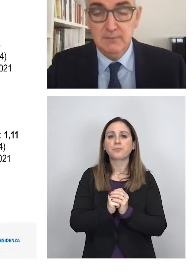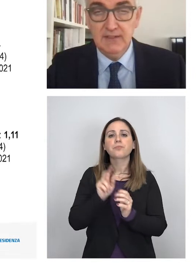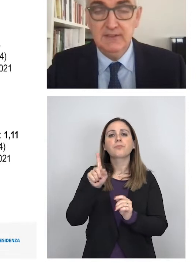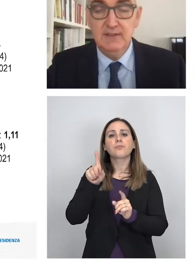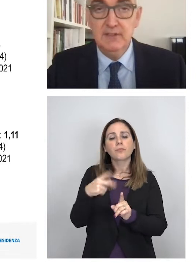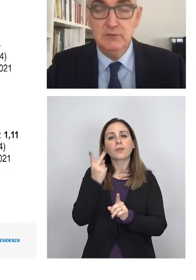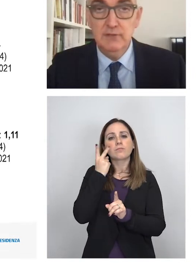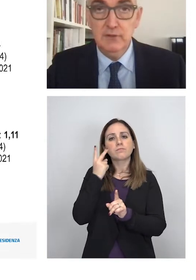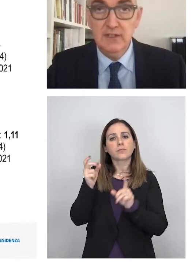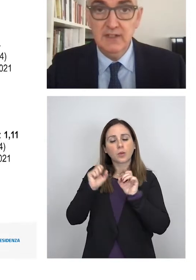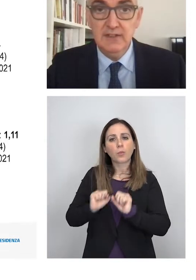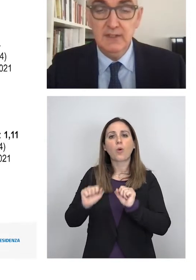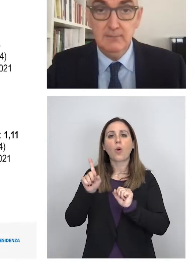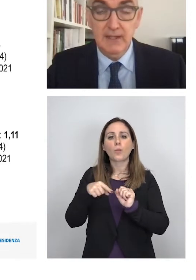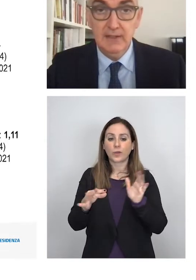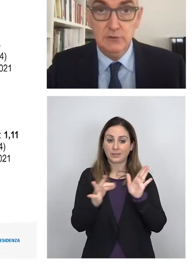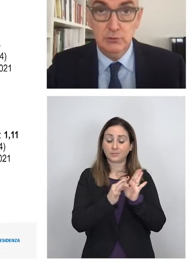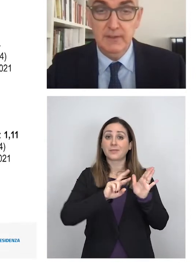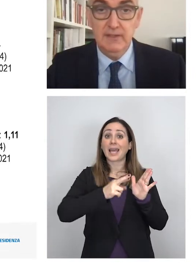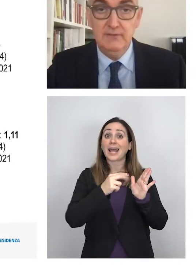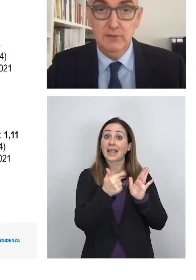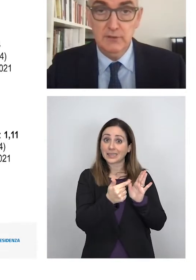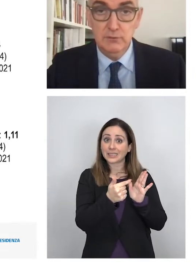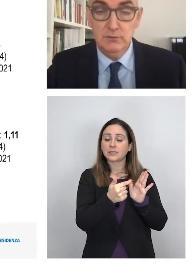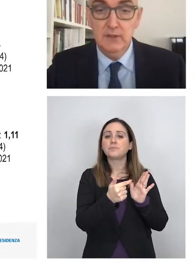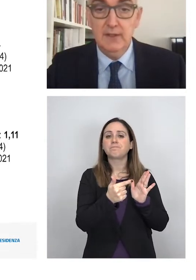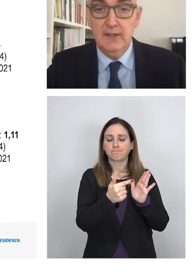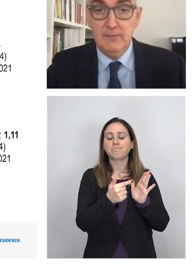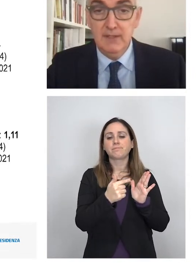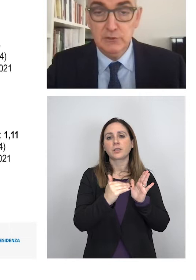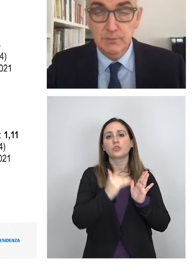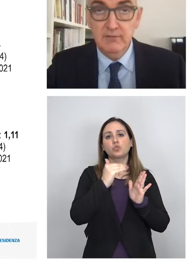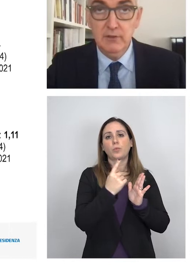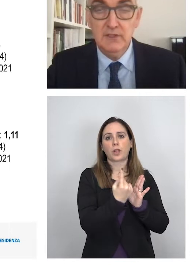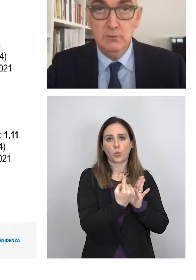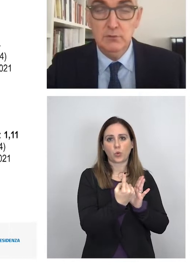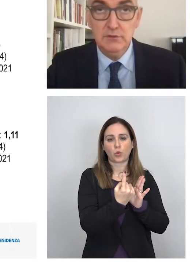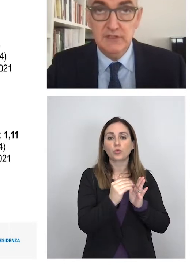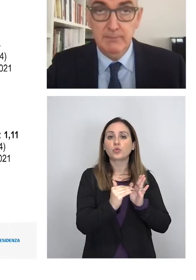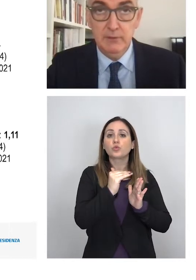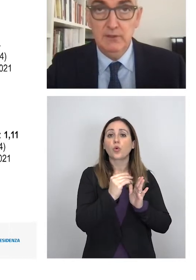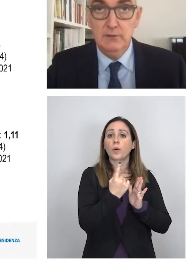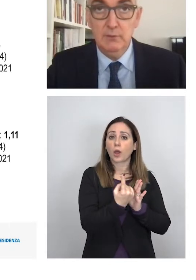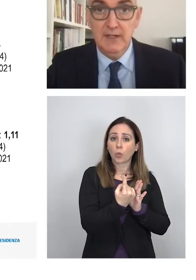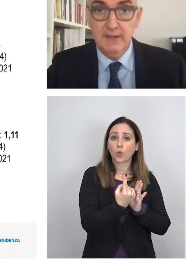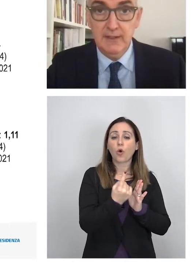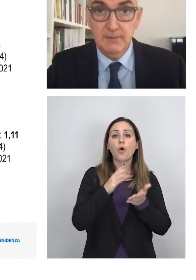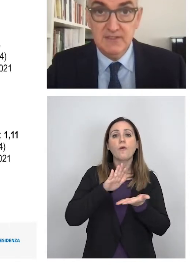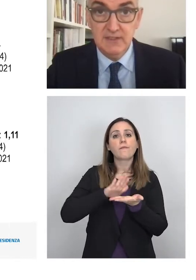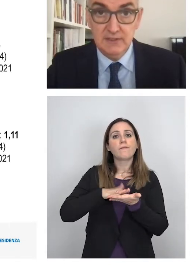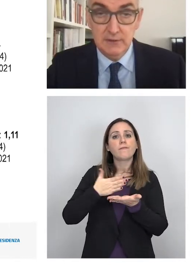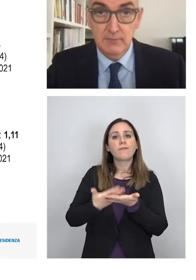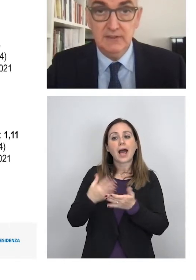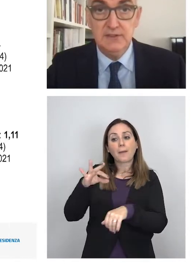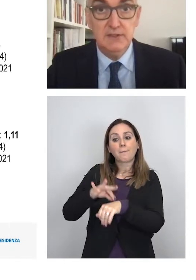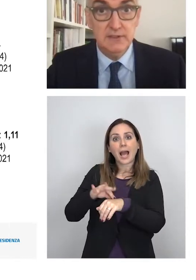stimata attraverso il valore DRT rimane sopra il valore di 1 e rimane sopra il valore di 1 sia per quanto riguarda i